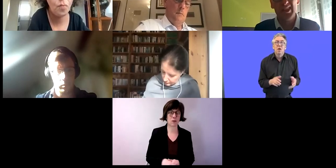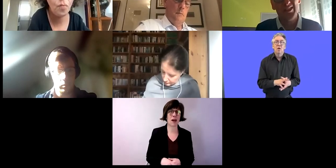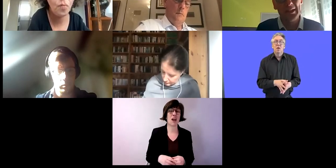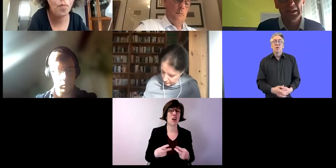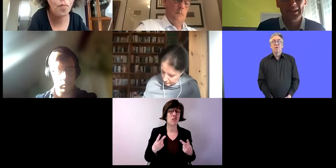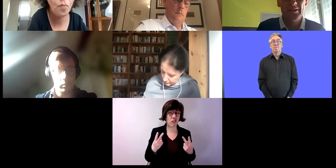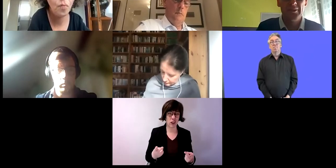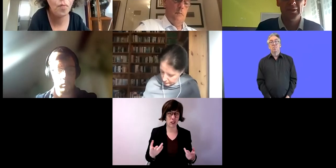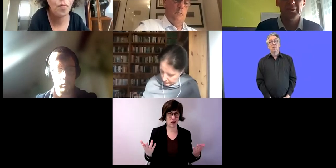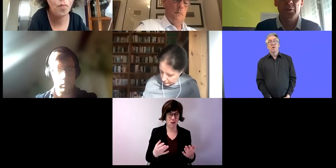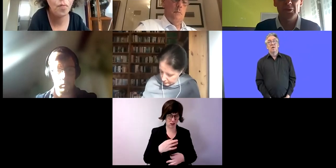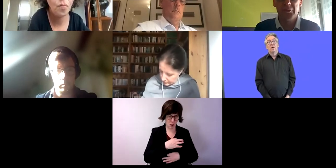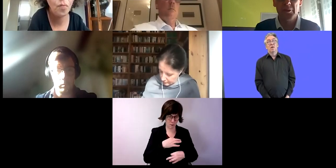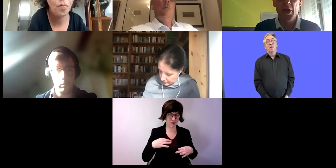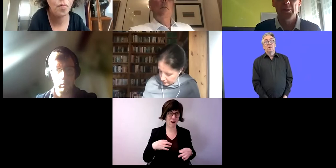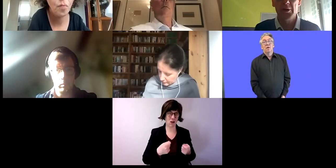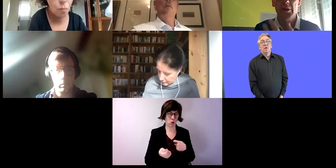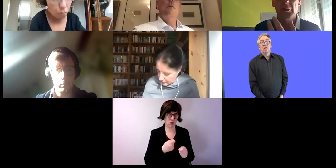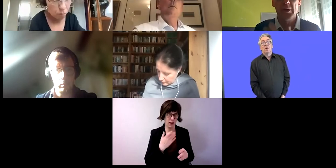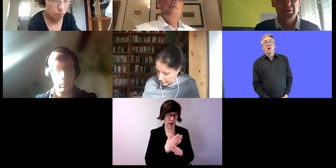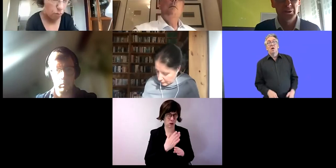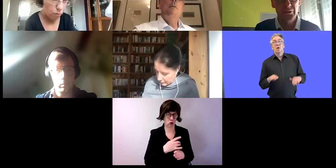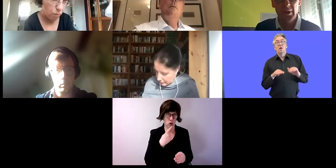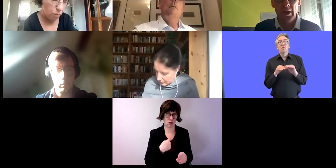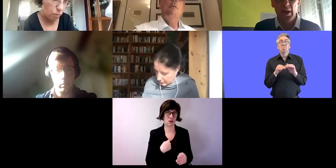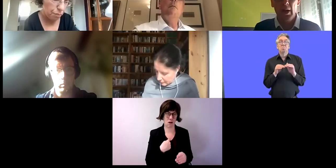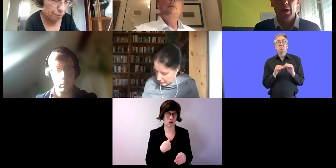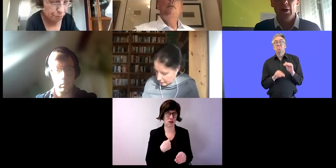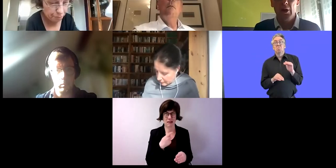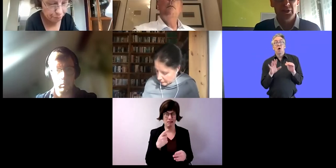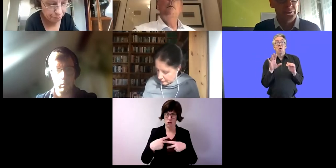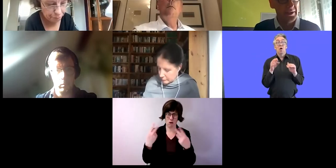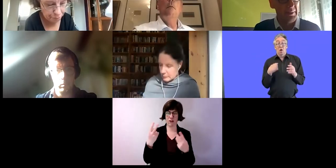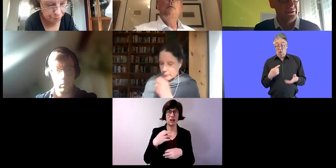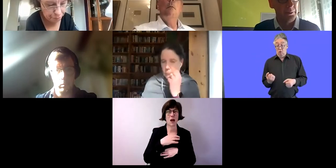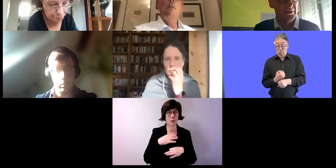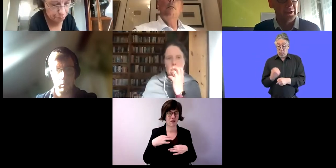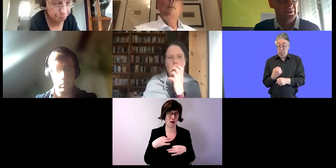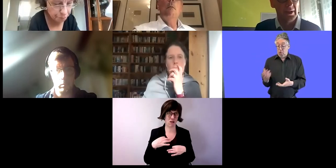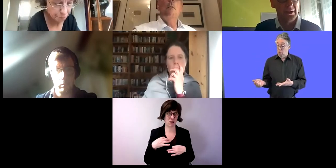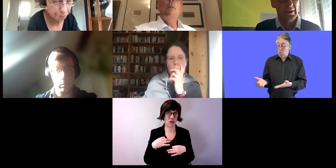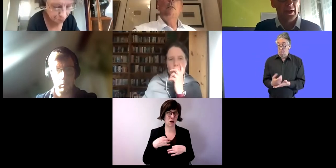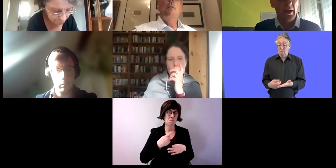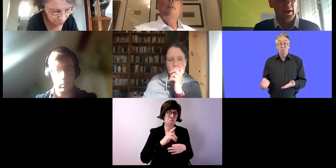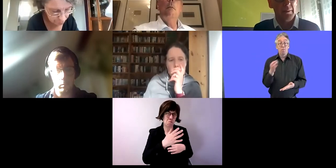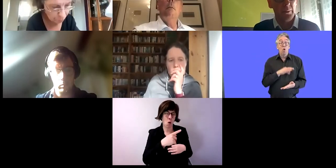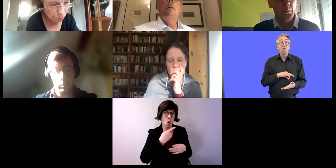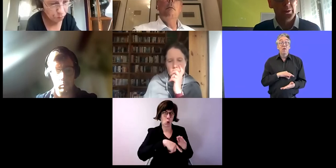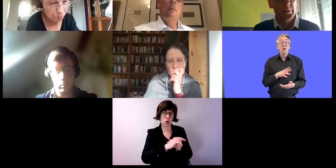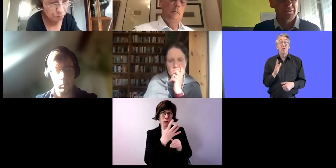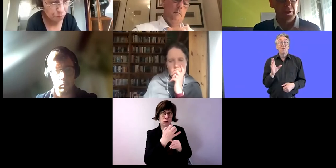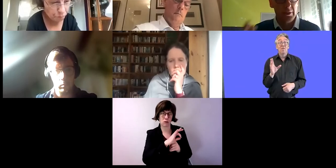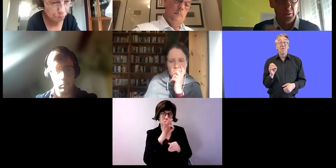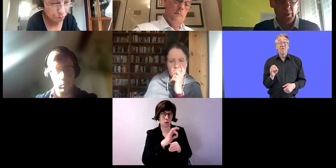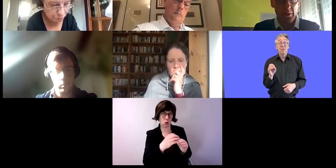wie gesagt, ist, dass es sich um Privatunternehmen handelt. Ein bisschen weniger als 50 Prozent unseres Einkommens